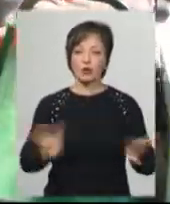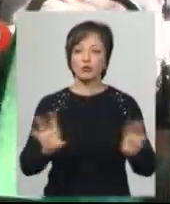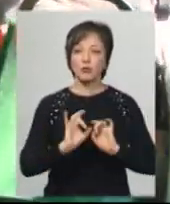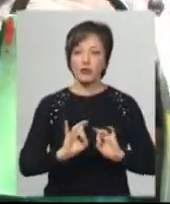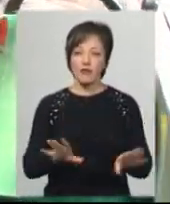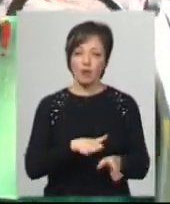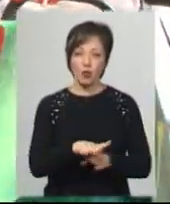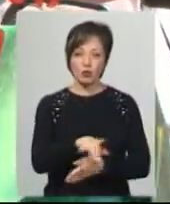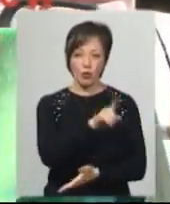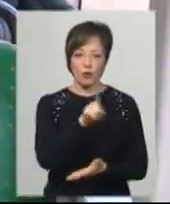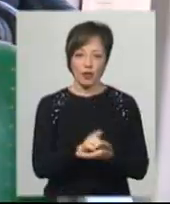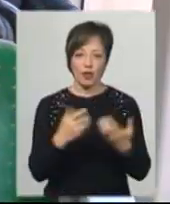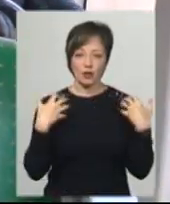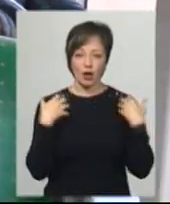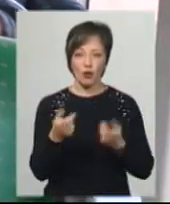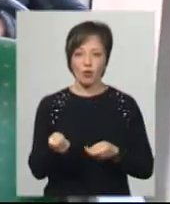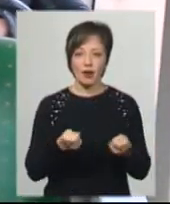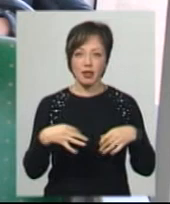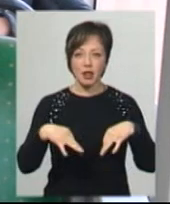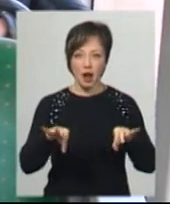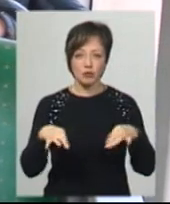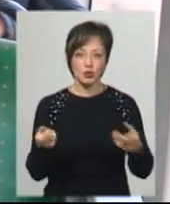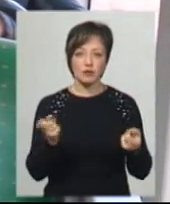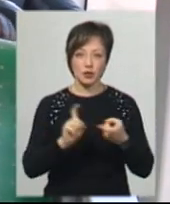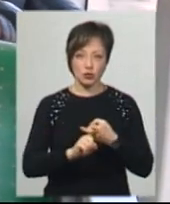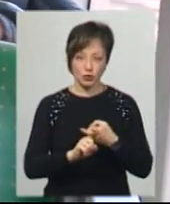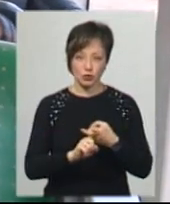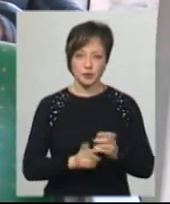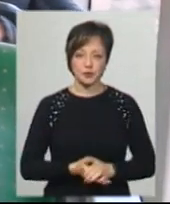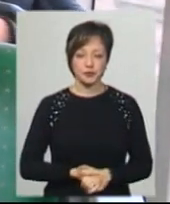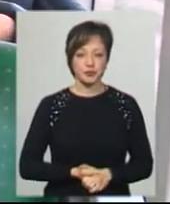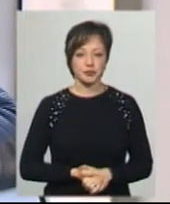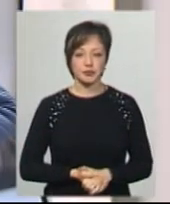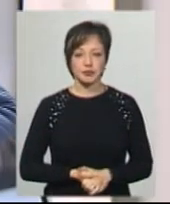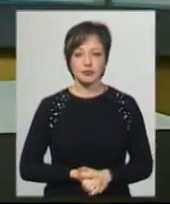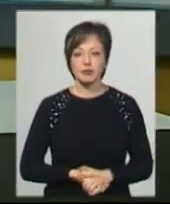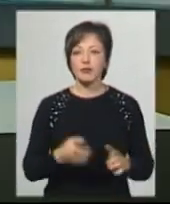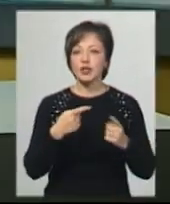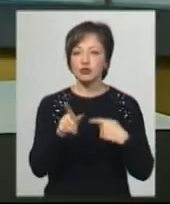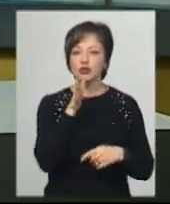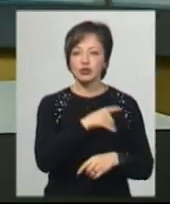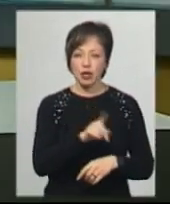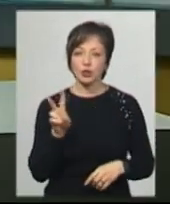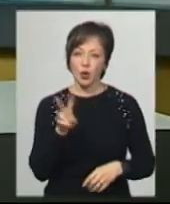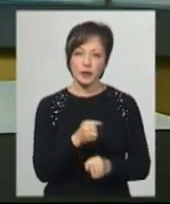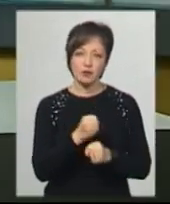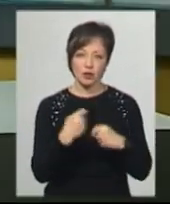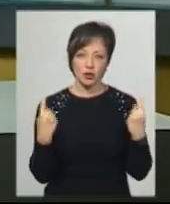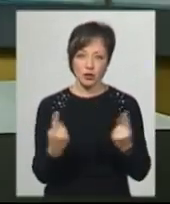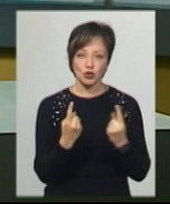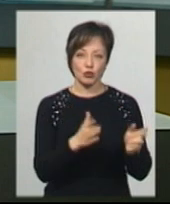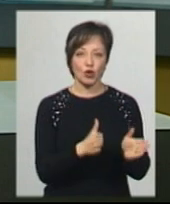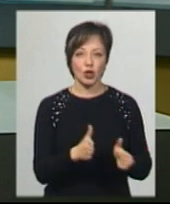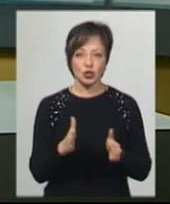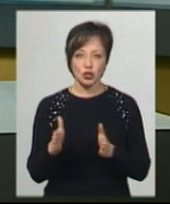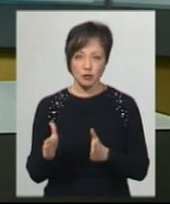розповів виконуючий обов'язки начальника управління транспорту і зв'язку Сергій Шепурєв. В інший час тролейбуси працюватимуть у звичному